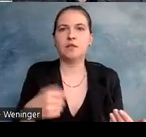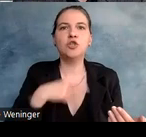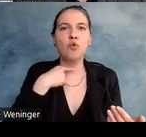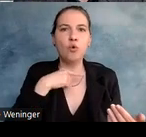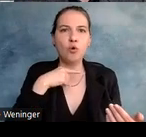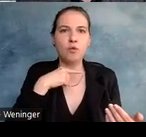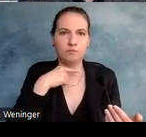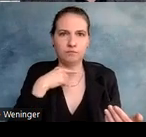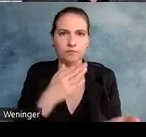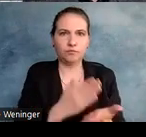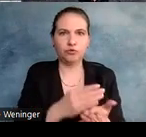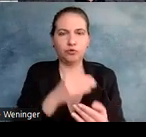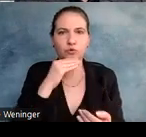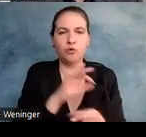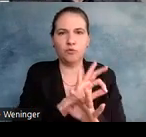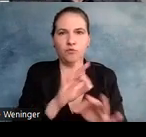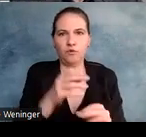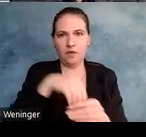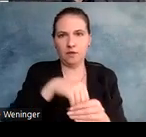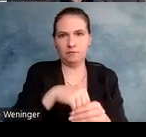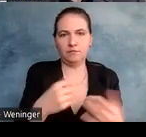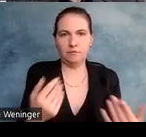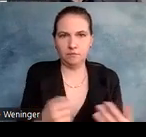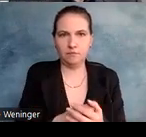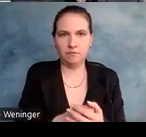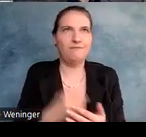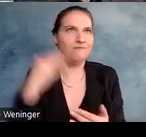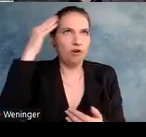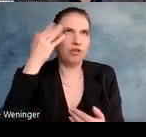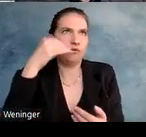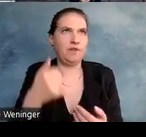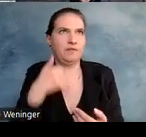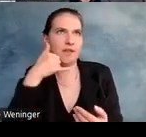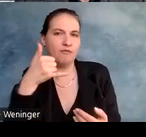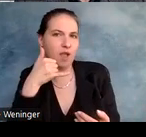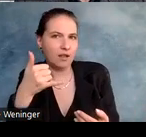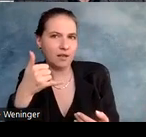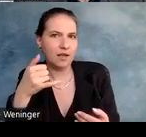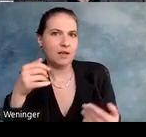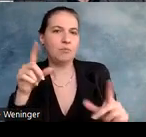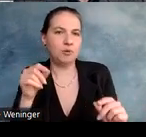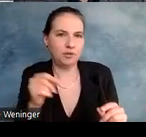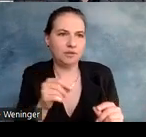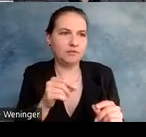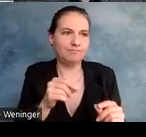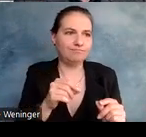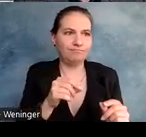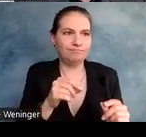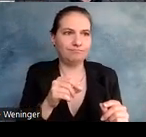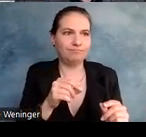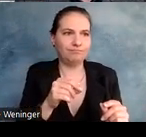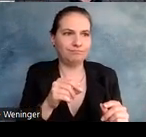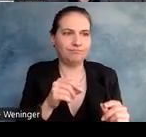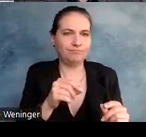den gesamten Inhalt zu erfassen, weil man hat sich ja vorgestellt, man wäre am Telefon. Also man kann nicht davon ausgehen, dass man gesehen